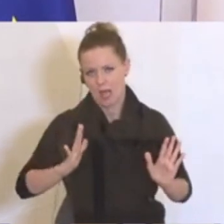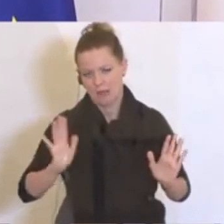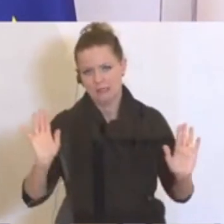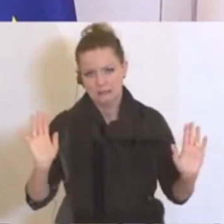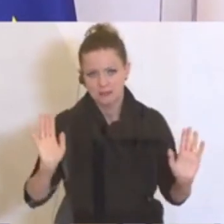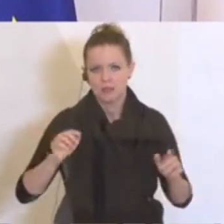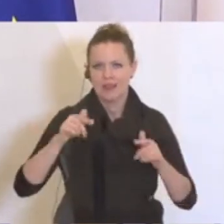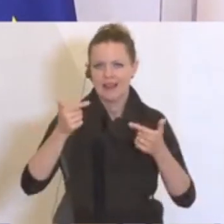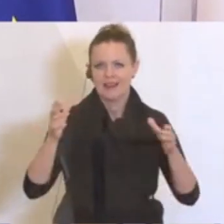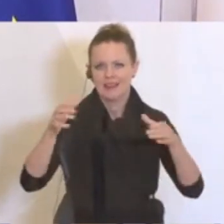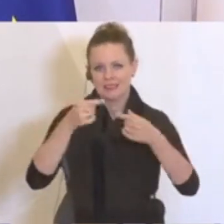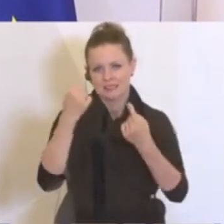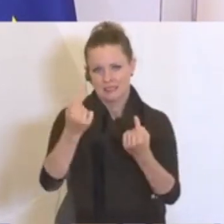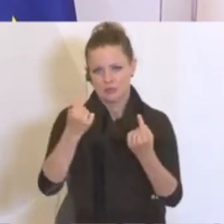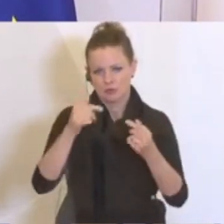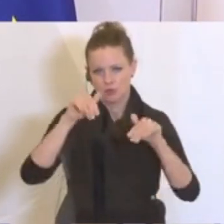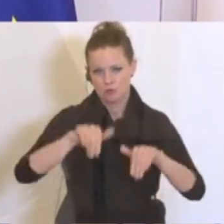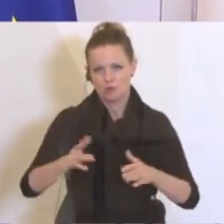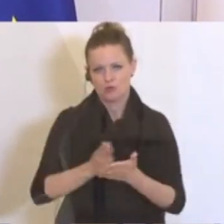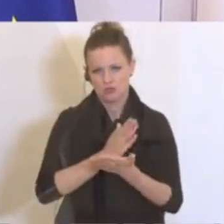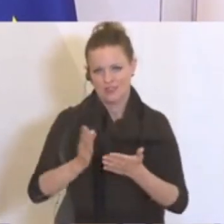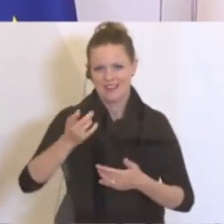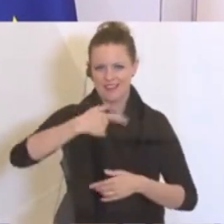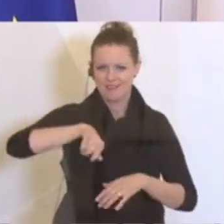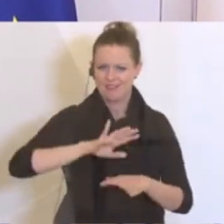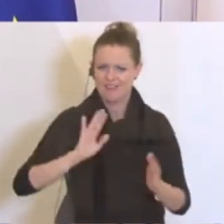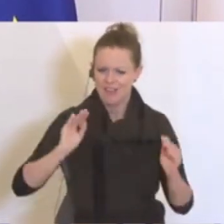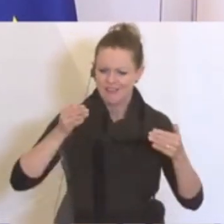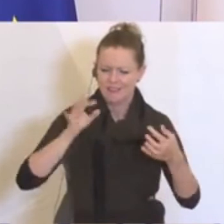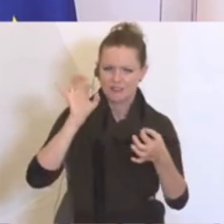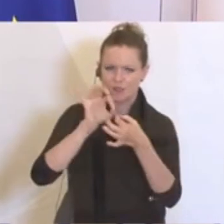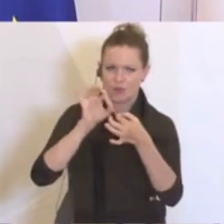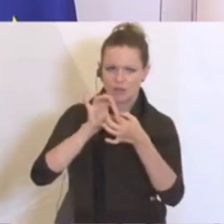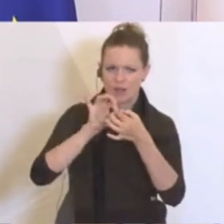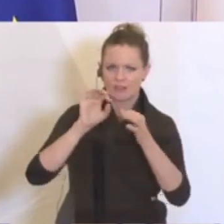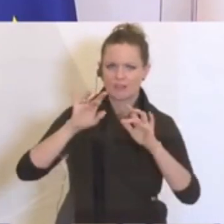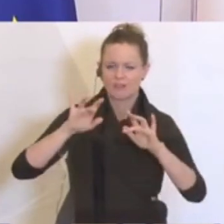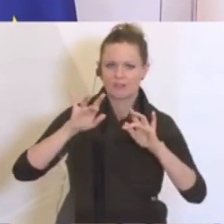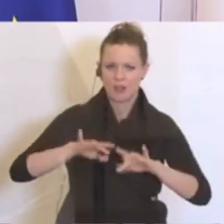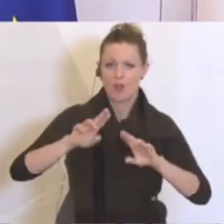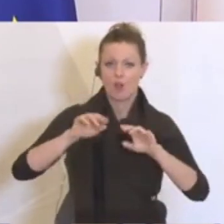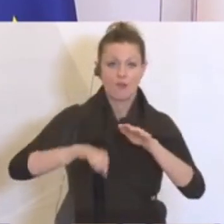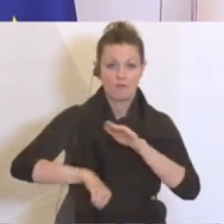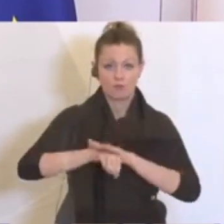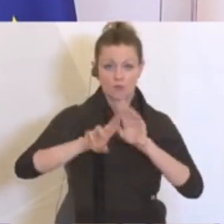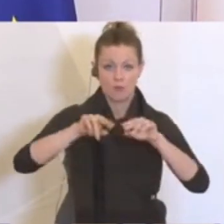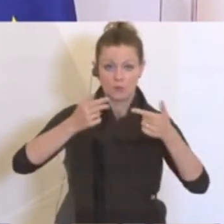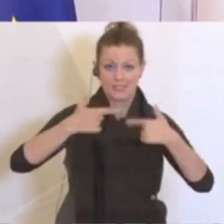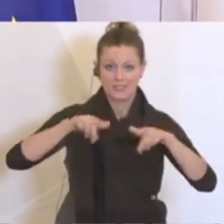muss wirklich die Liga selber entscheiden und wir sind ja intensiv in Kontakt einerseits mit der Fußball-Bundesliga und den Vertretern dort,